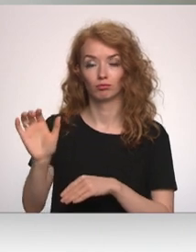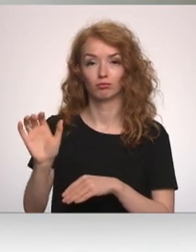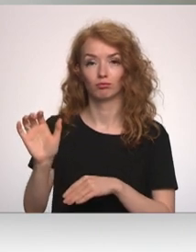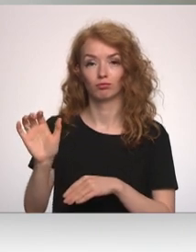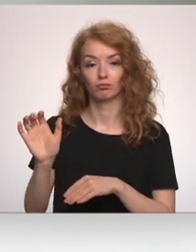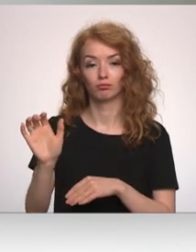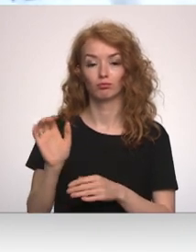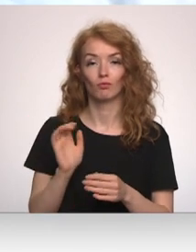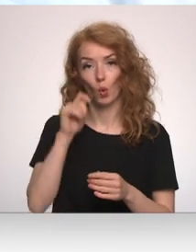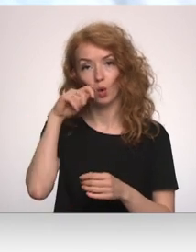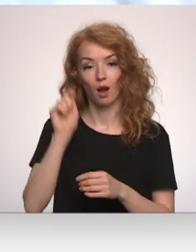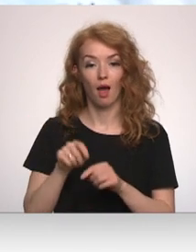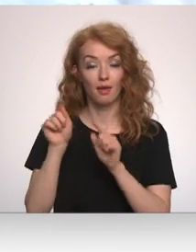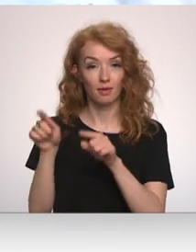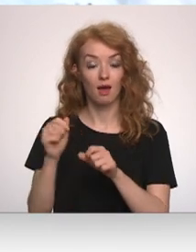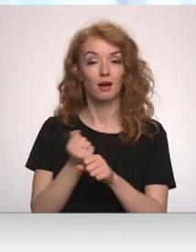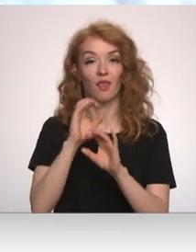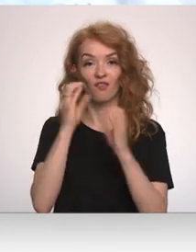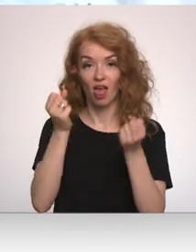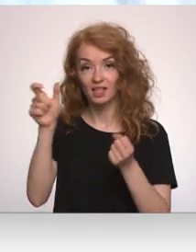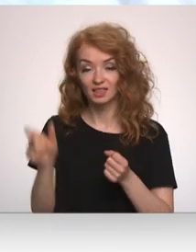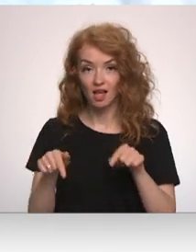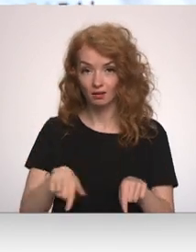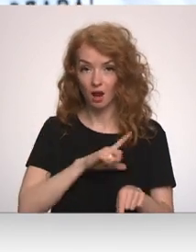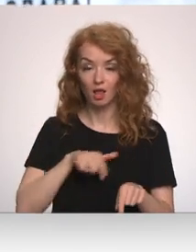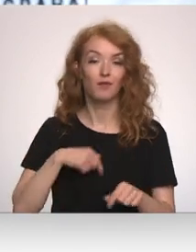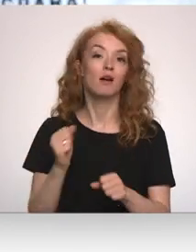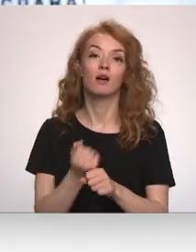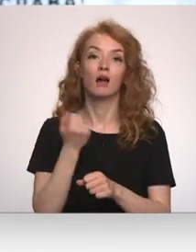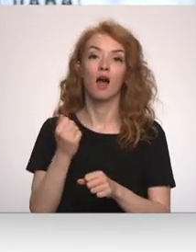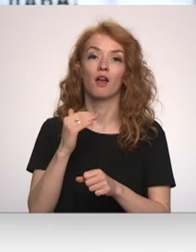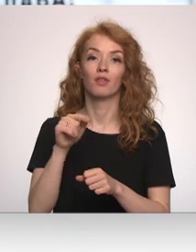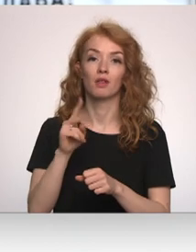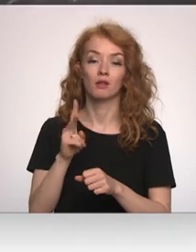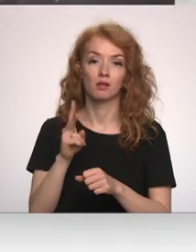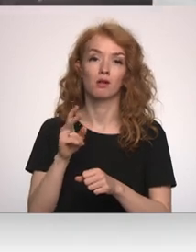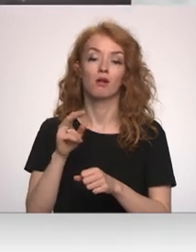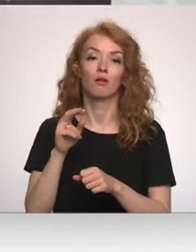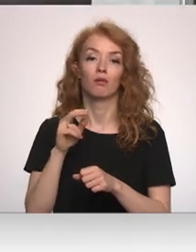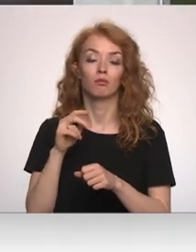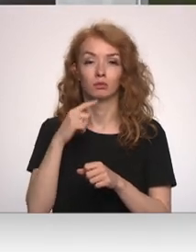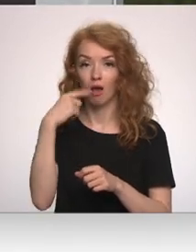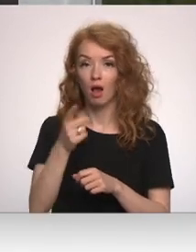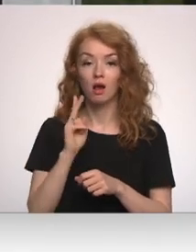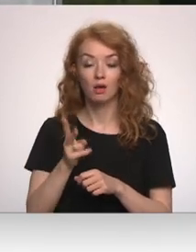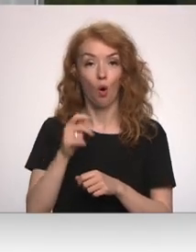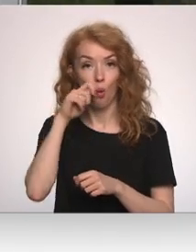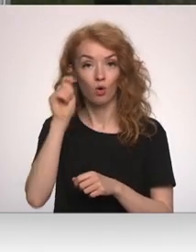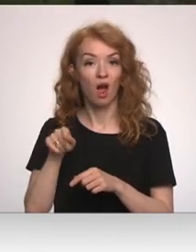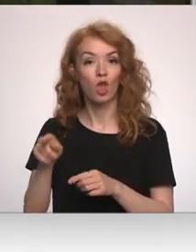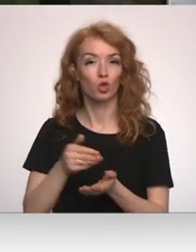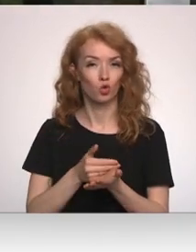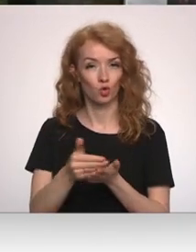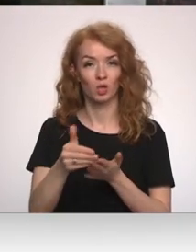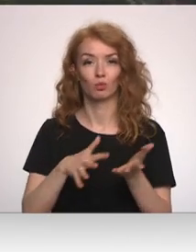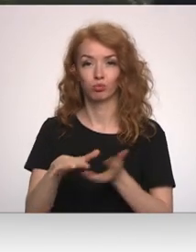Ukrainu. Gan Ukraiņas vēstnieks Latvijā, gan Latvijas tirzniecības un rūpniecības kamerai norāda, ka tā kā Ukrainā turpinās